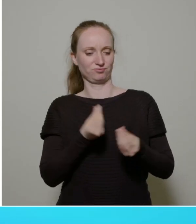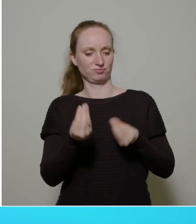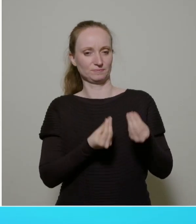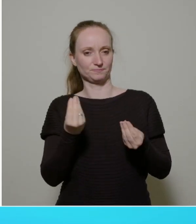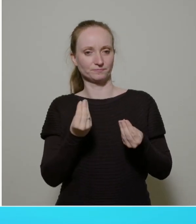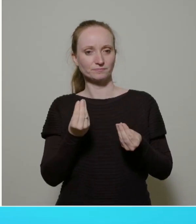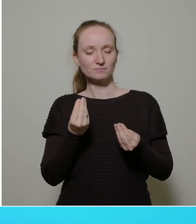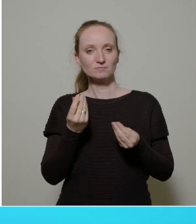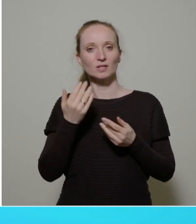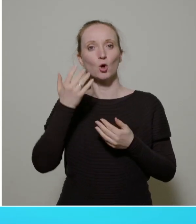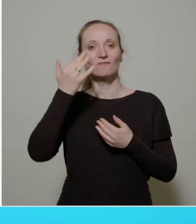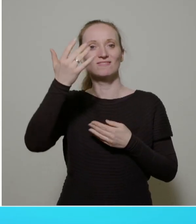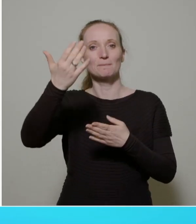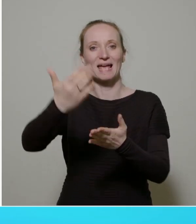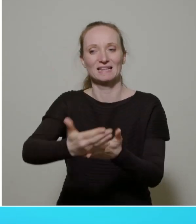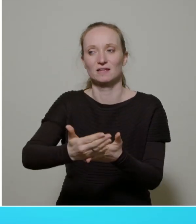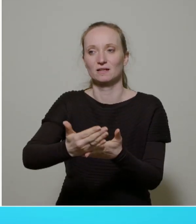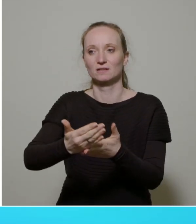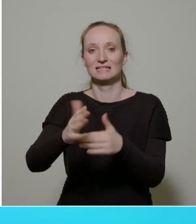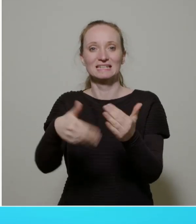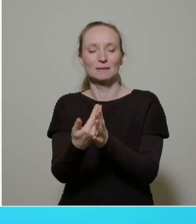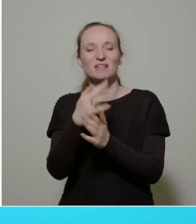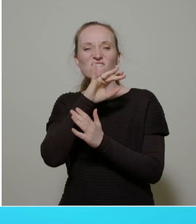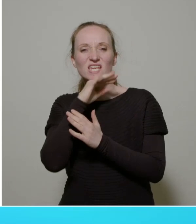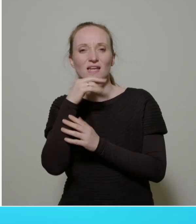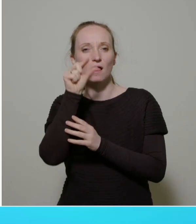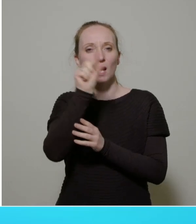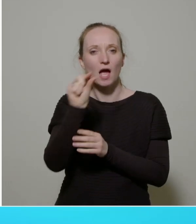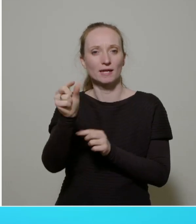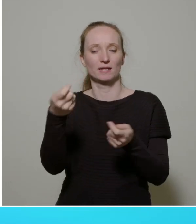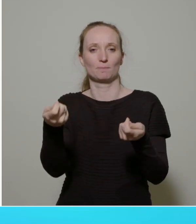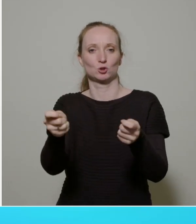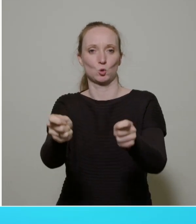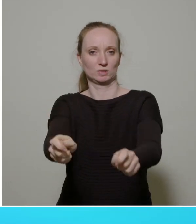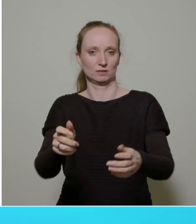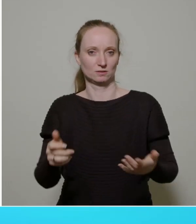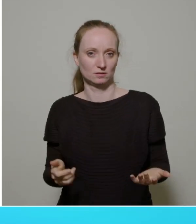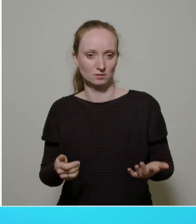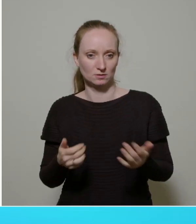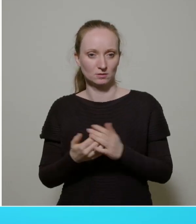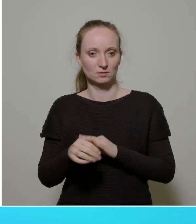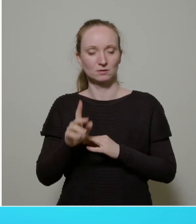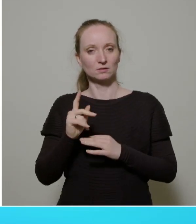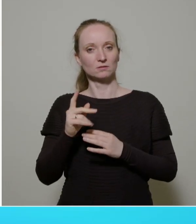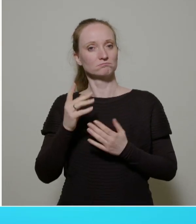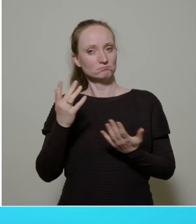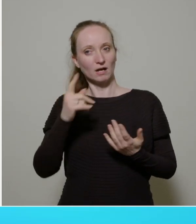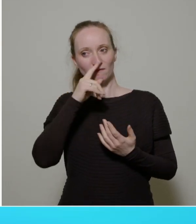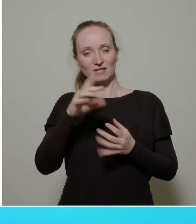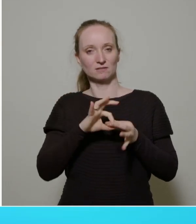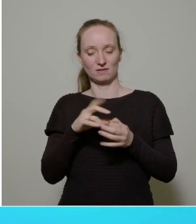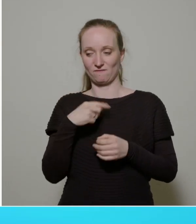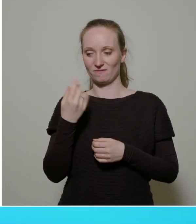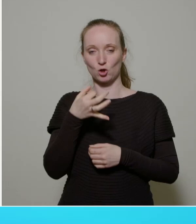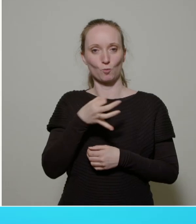ganze Zahl vieler kleiner Beschlüsse gibt. Und ich glaube, das wird klar an dem Bereich, wo wir wirklich als Kommune den größten